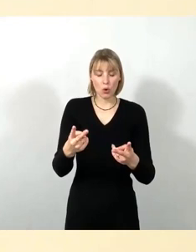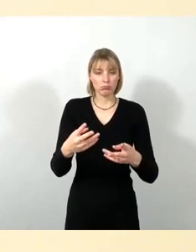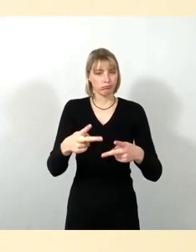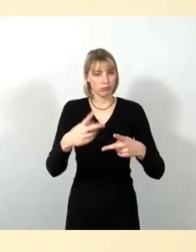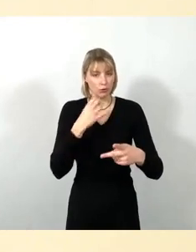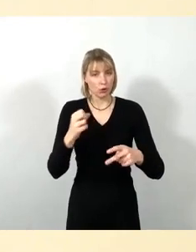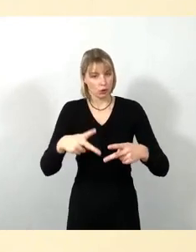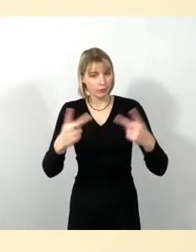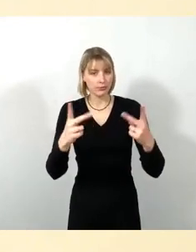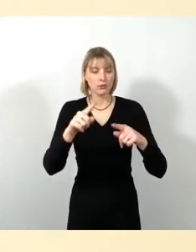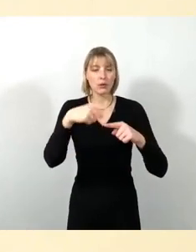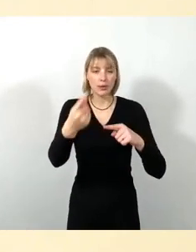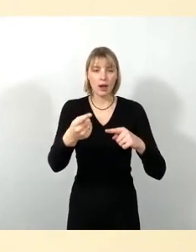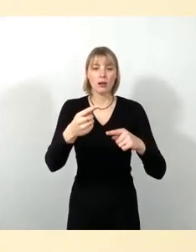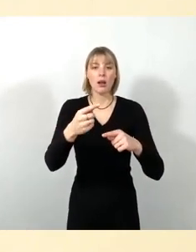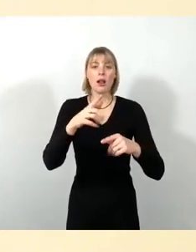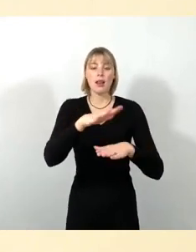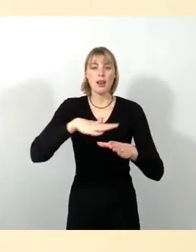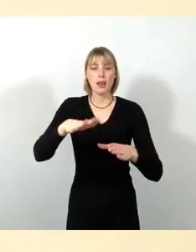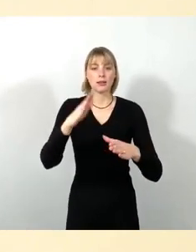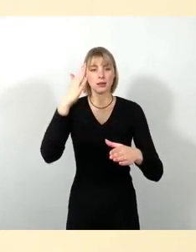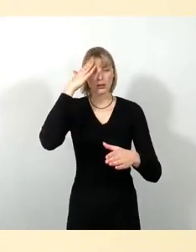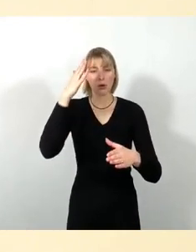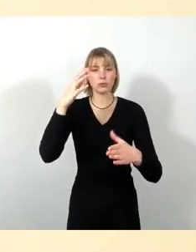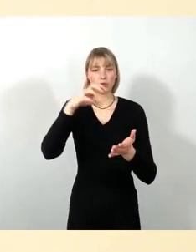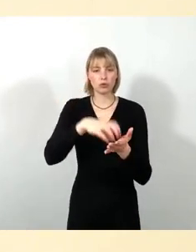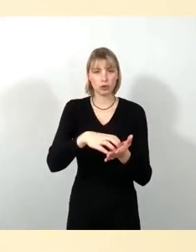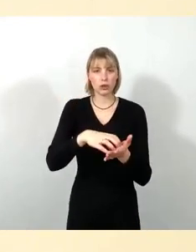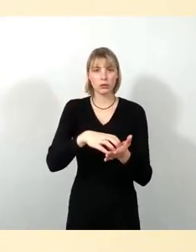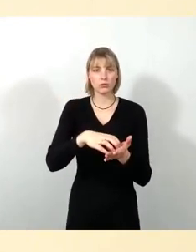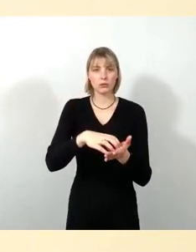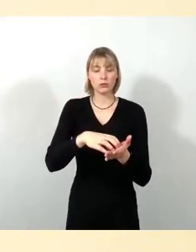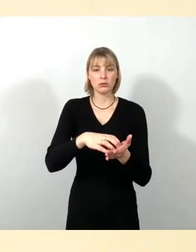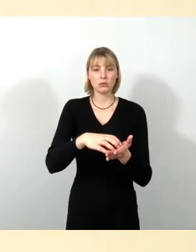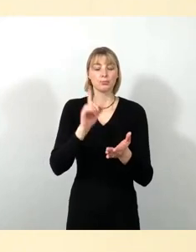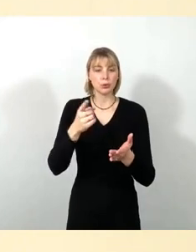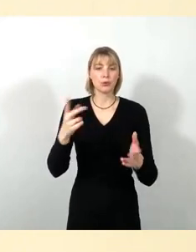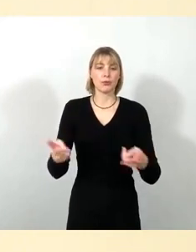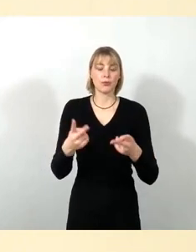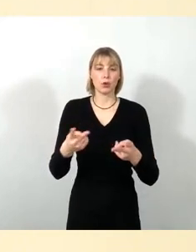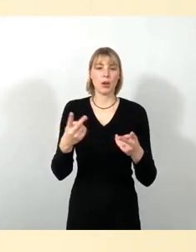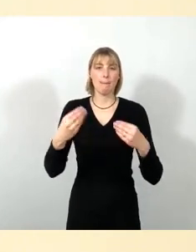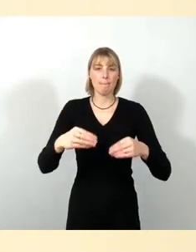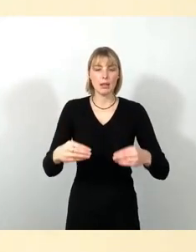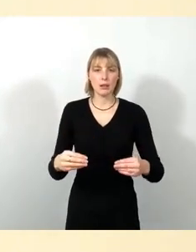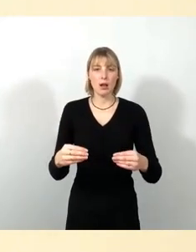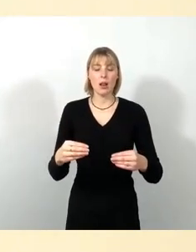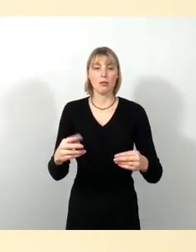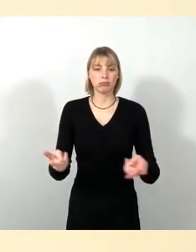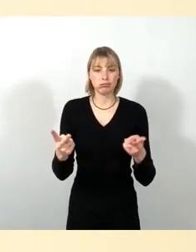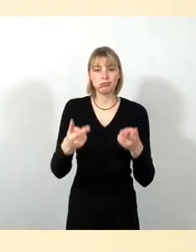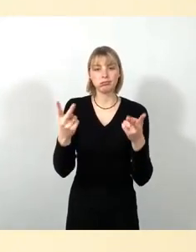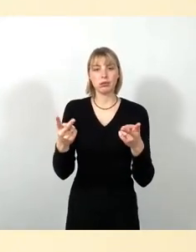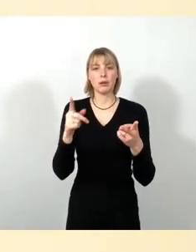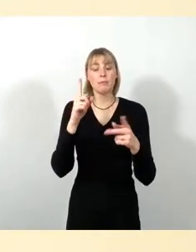durch die Landeshauptstadt erworbenen Liegenschaft mit der Bereitstellung von Fördermitteln des Freistaates plus einem im Stadtteil ansässigen